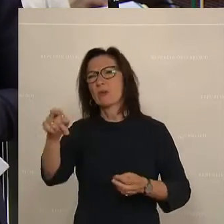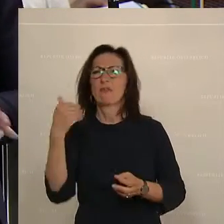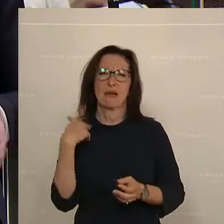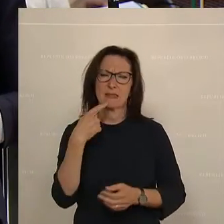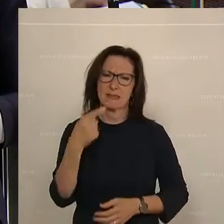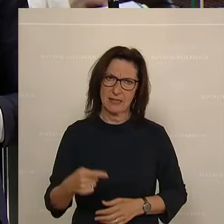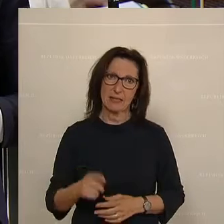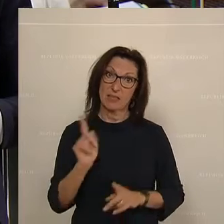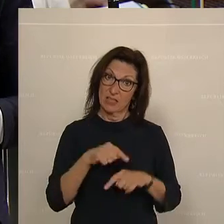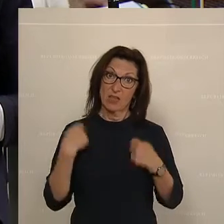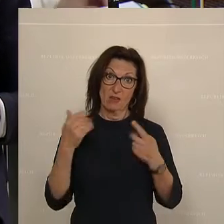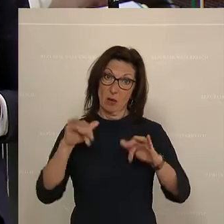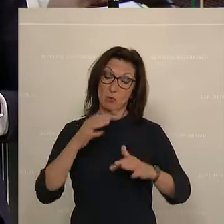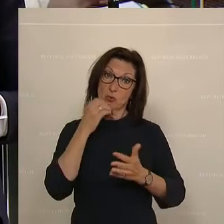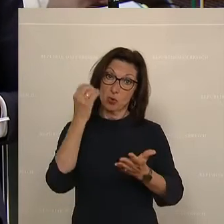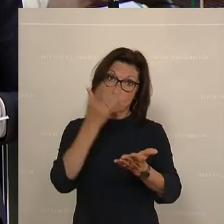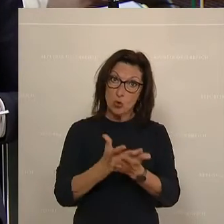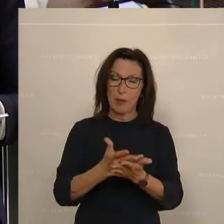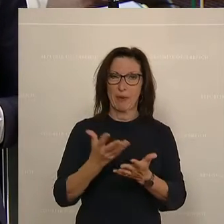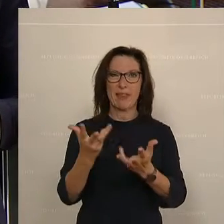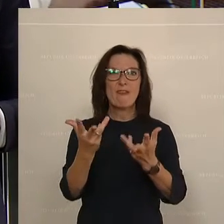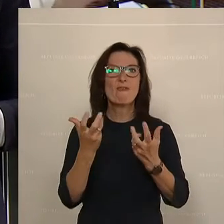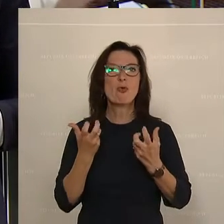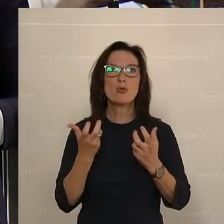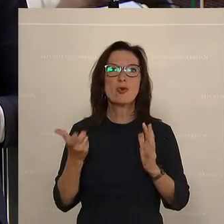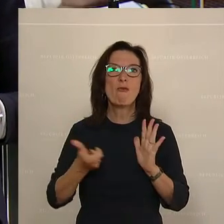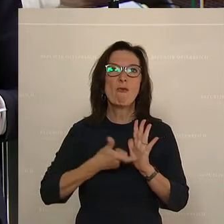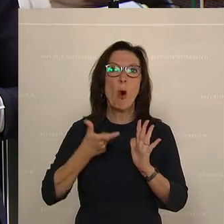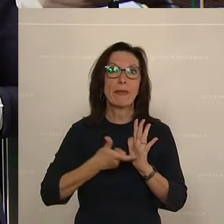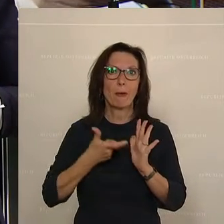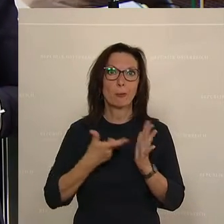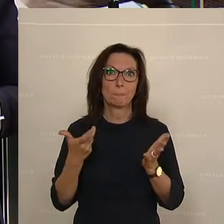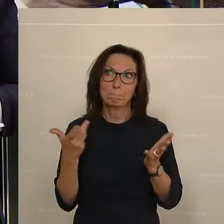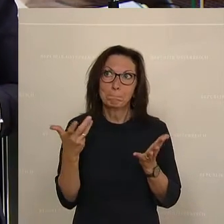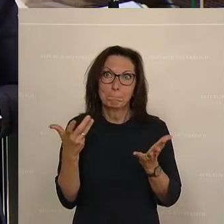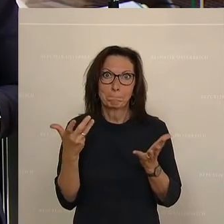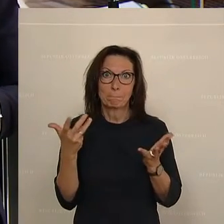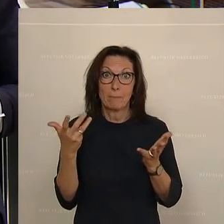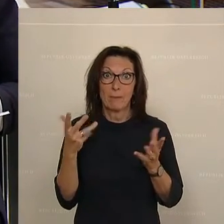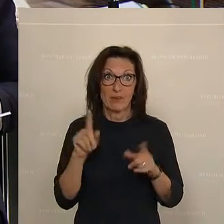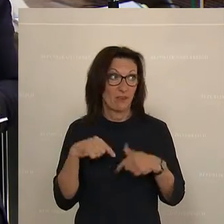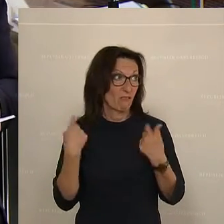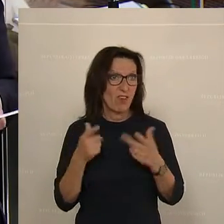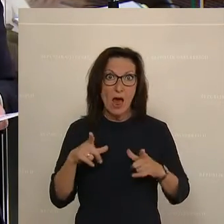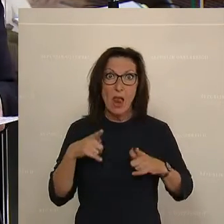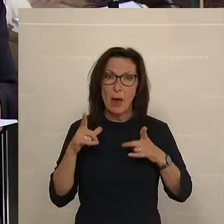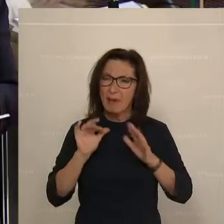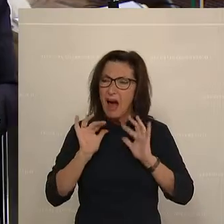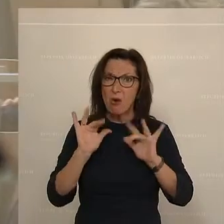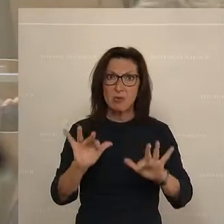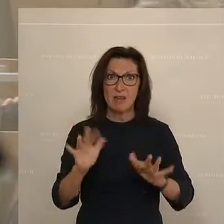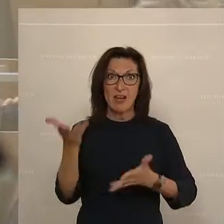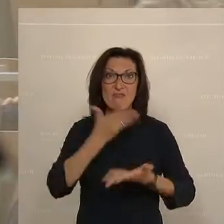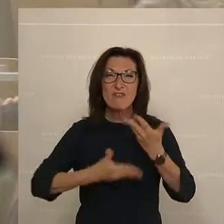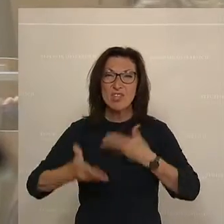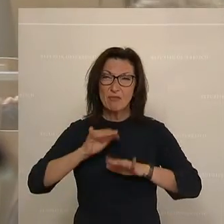müssen uns auch eingestehen, diesem Wunsch, dieser Forderung, der können wir nicht standhalten. Die Konsequenzen für unser Leben, die Konsequenzen für unsere Wirtschaft wären